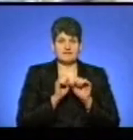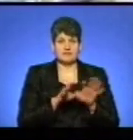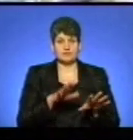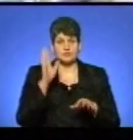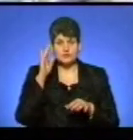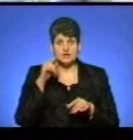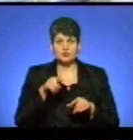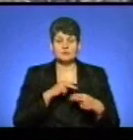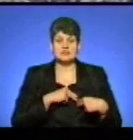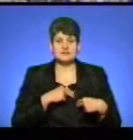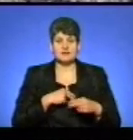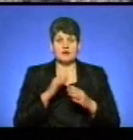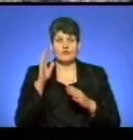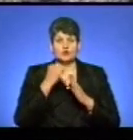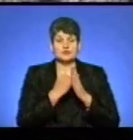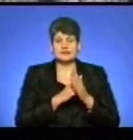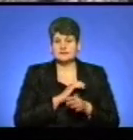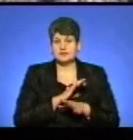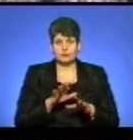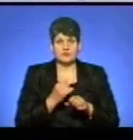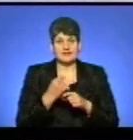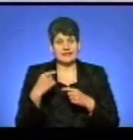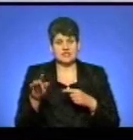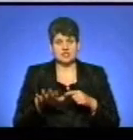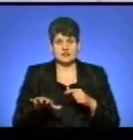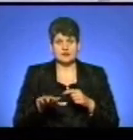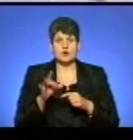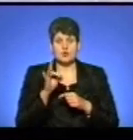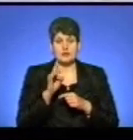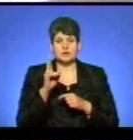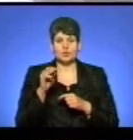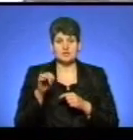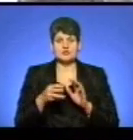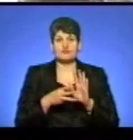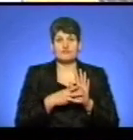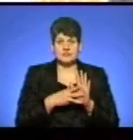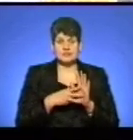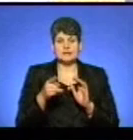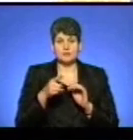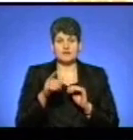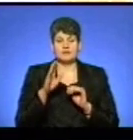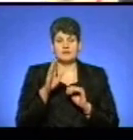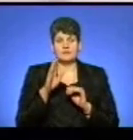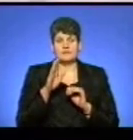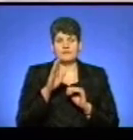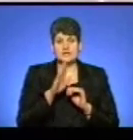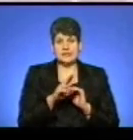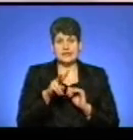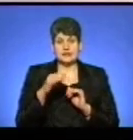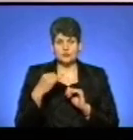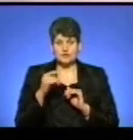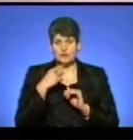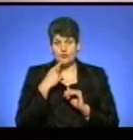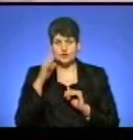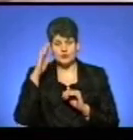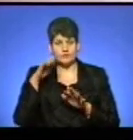водоканалу тут не було, бо працювали на іншій ділянці. Романа Купчинського – 8. Тернополян Валерій Летючий каже, що у момент, коли